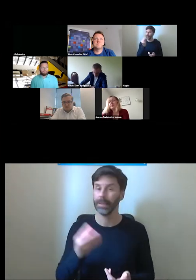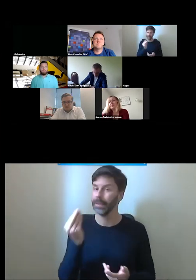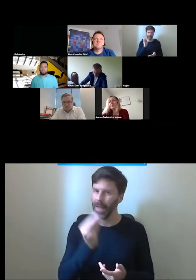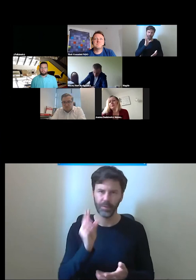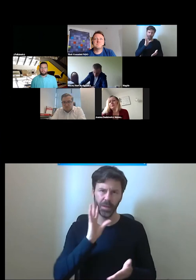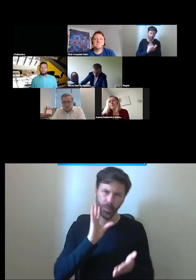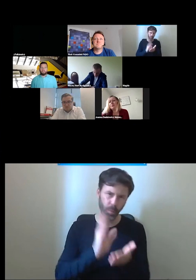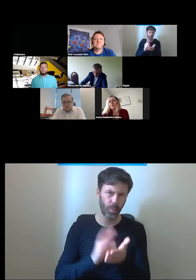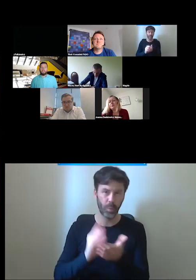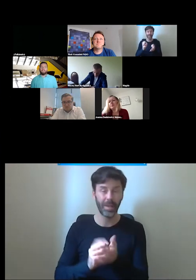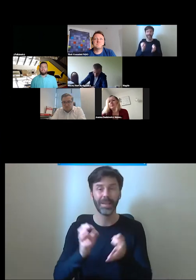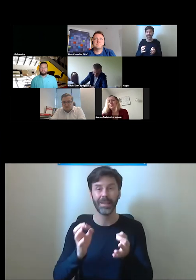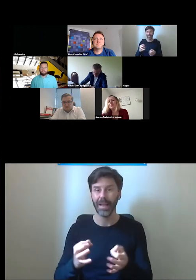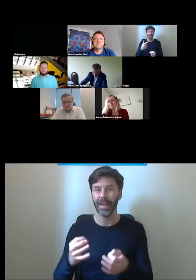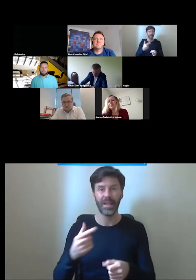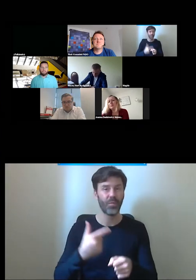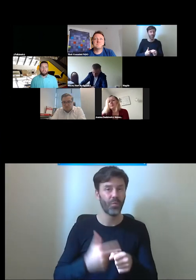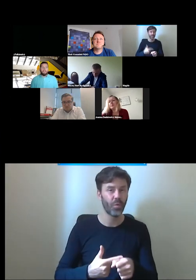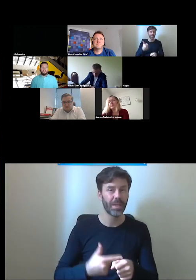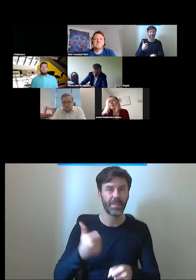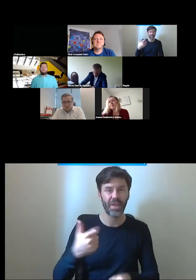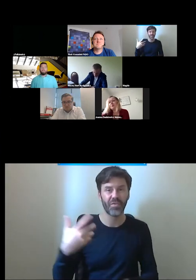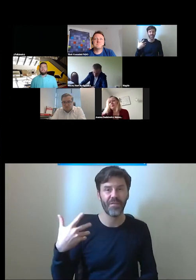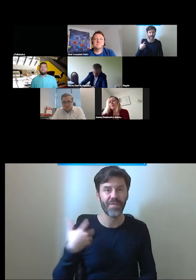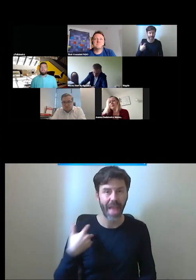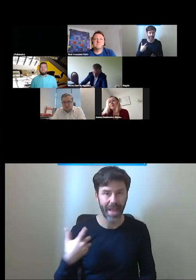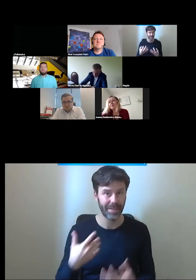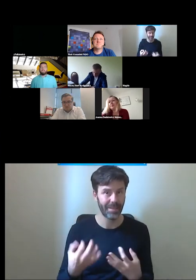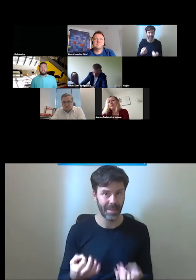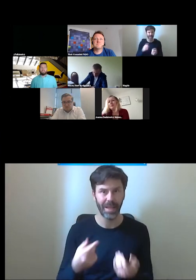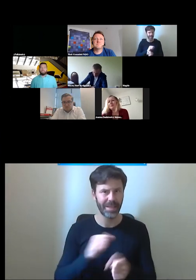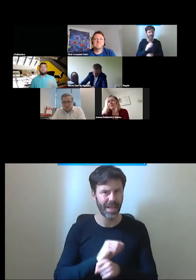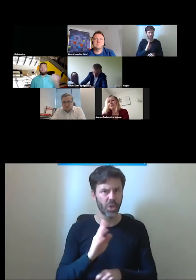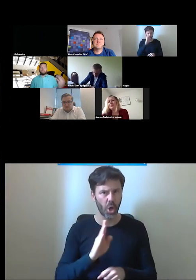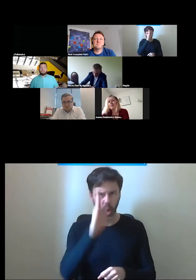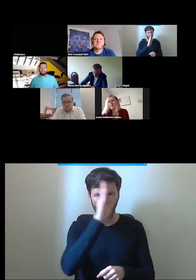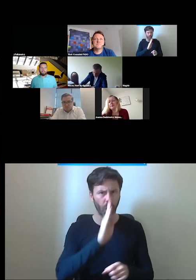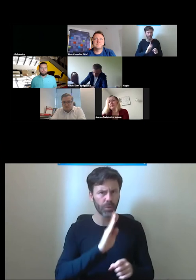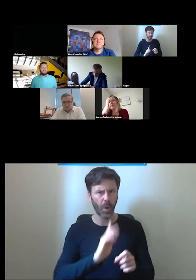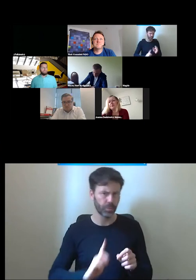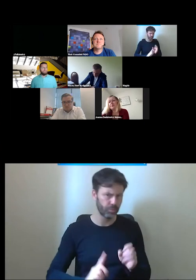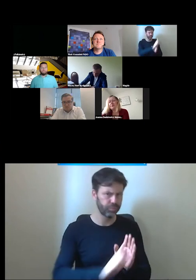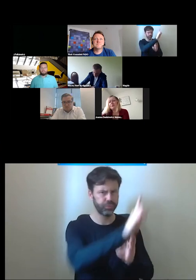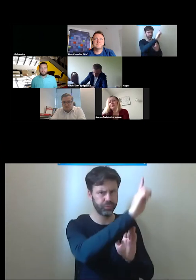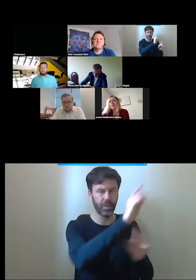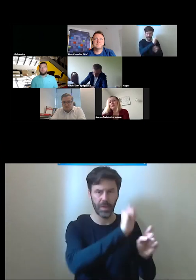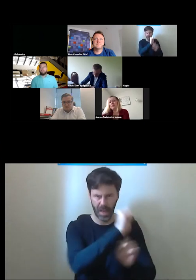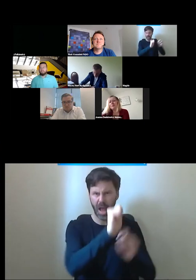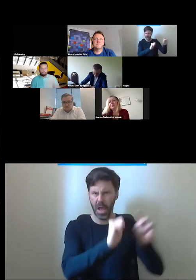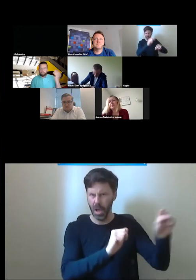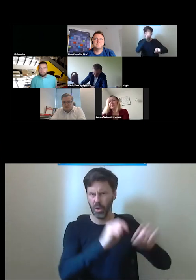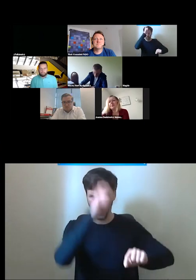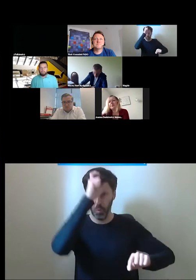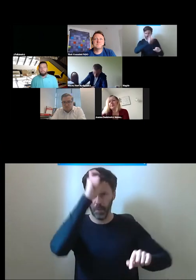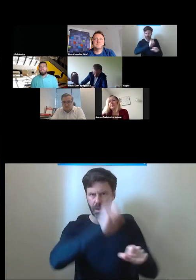mamy XXI wiek latamy w kosmos więc myślę że z różnicą terenu nie wiem 50 cm 100 cm